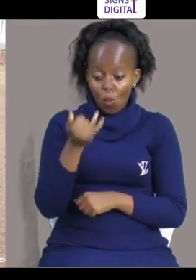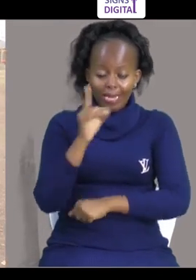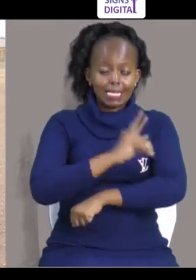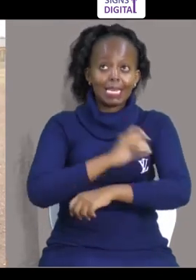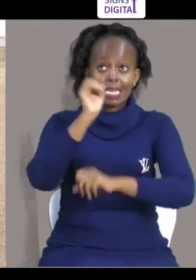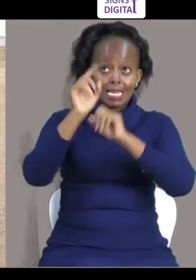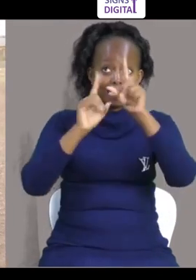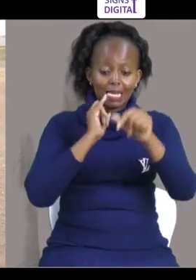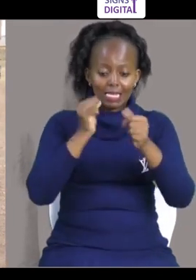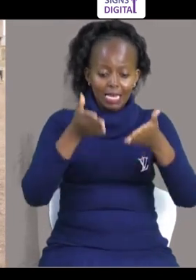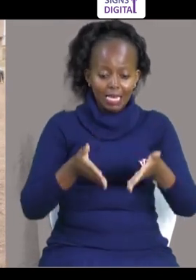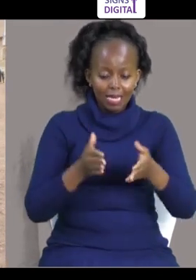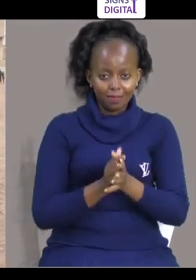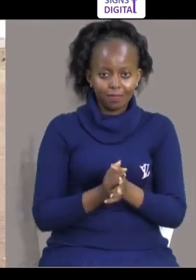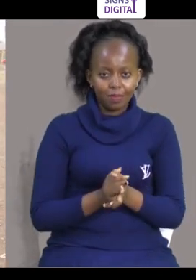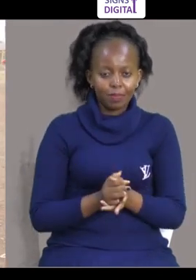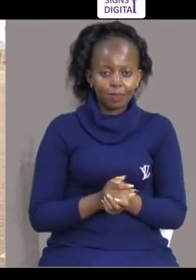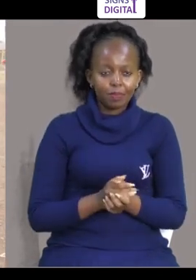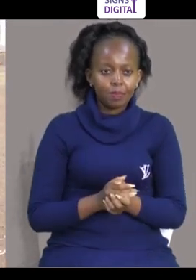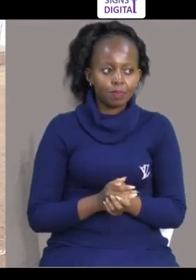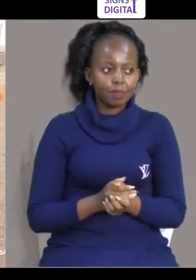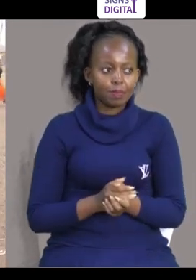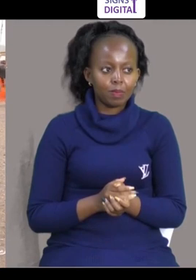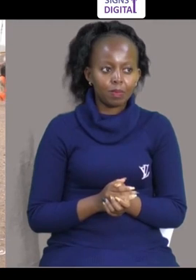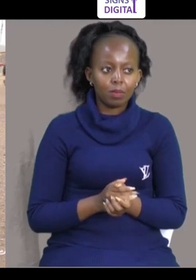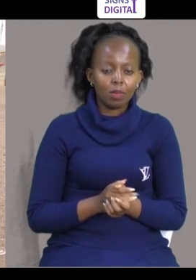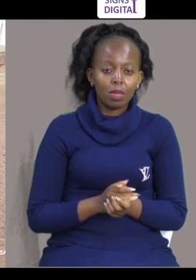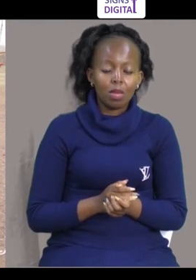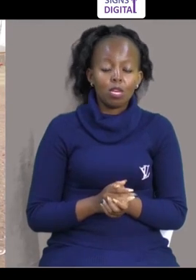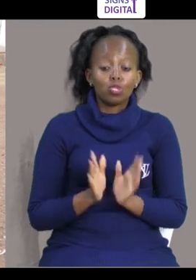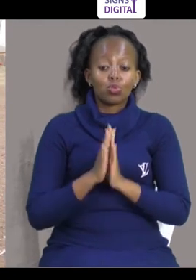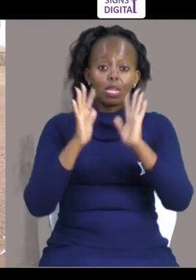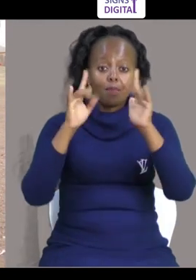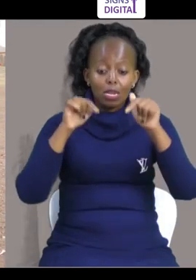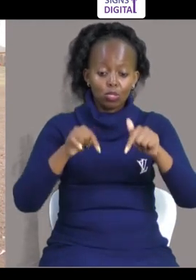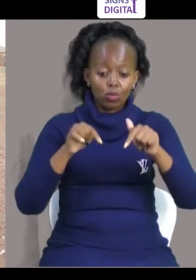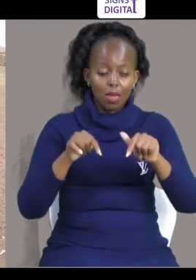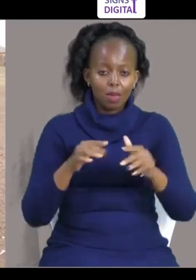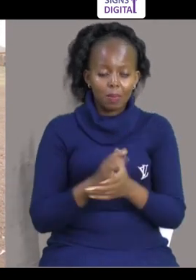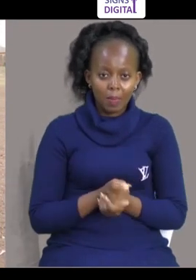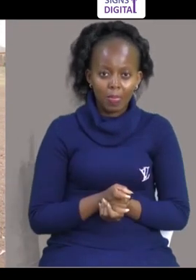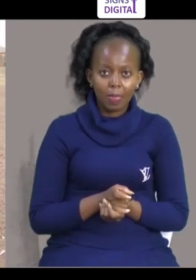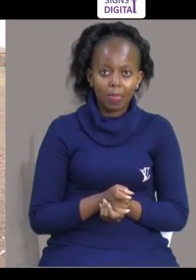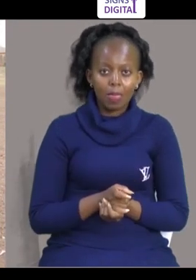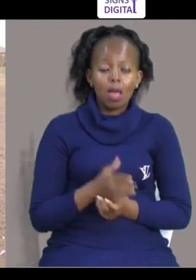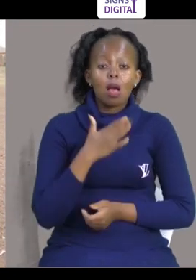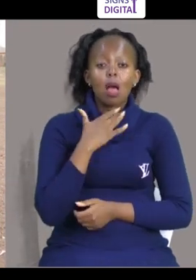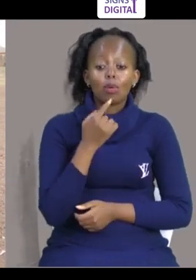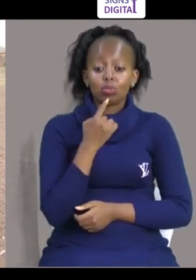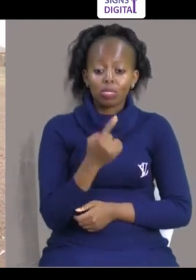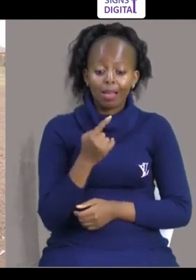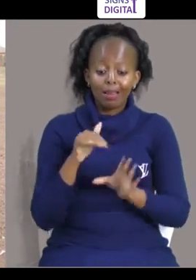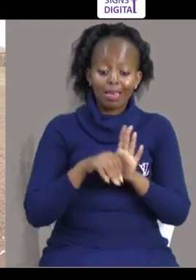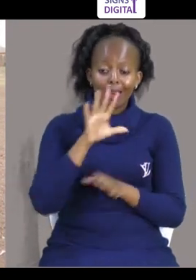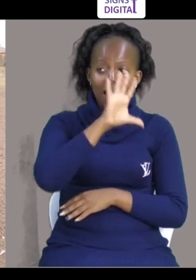Nataka pia ni wambie kwa nini Desta iko hapa kwa ulemavu Kwa kuselebrati yi